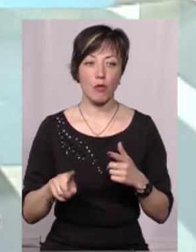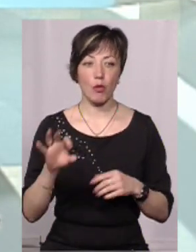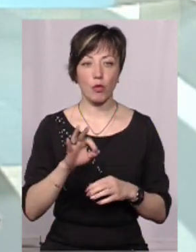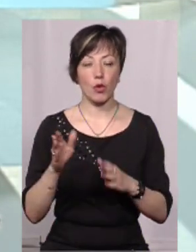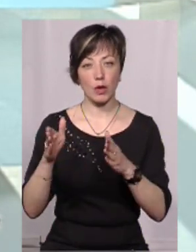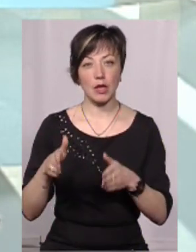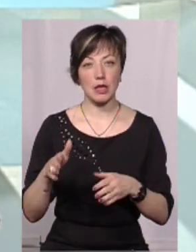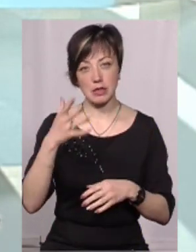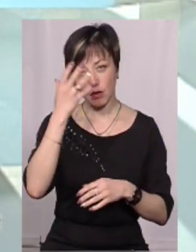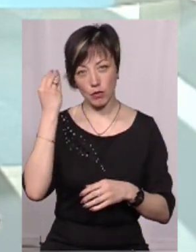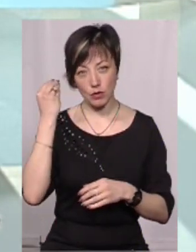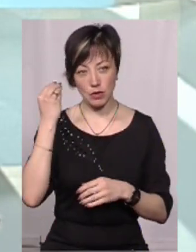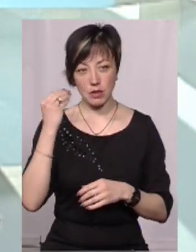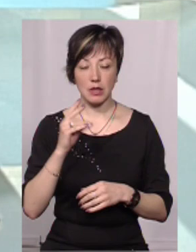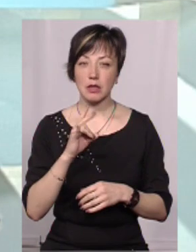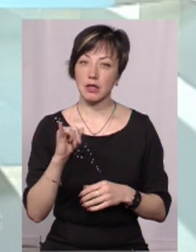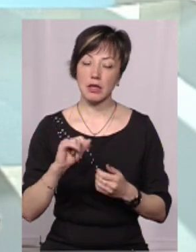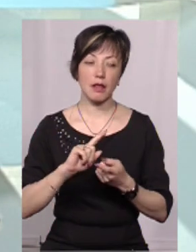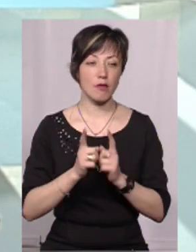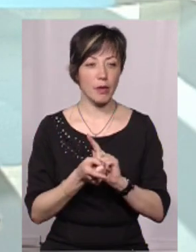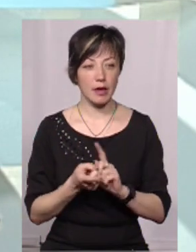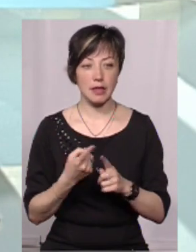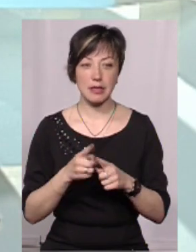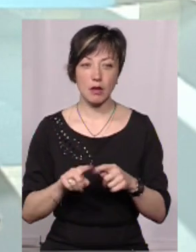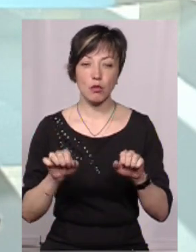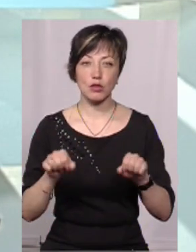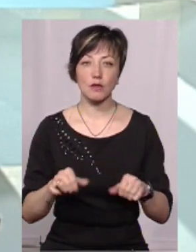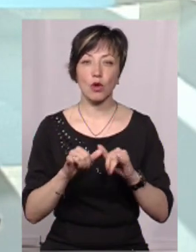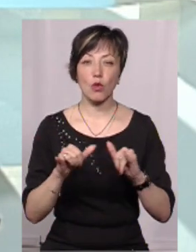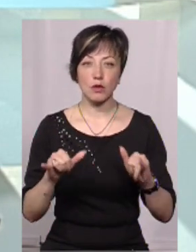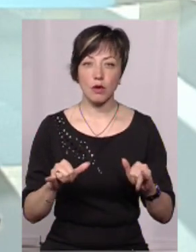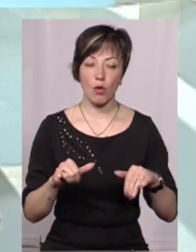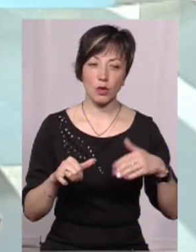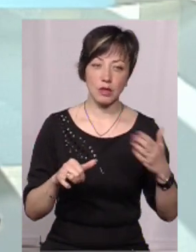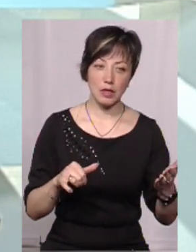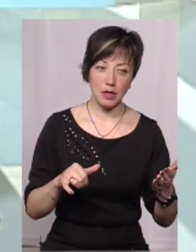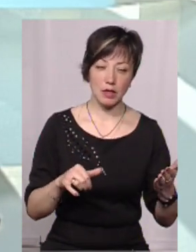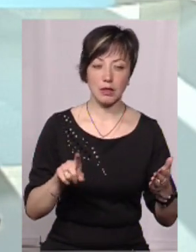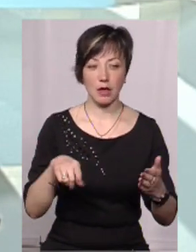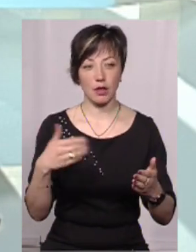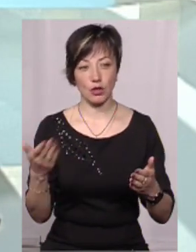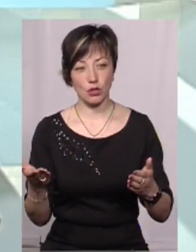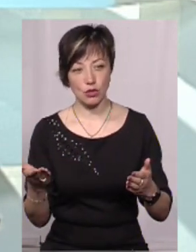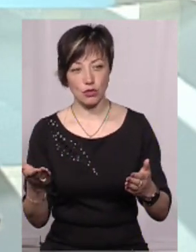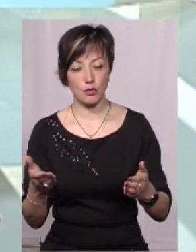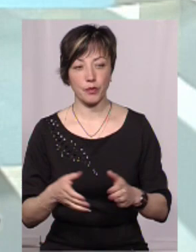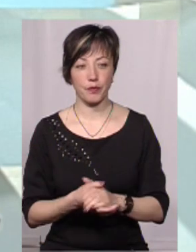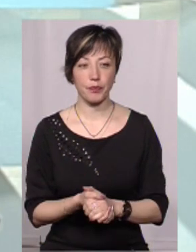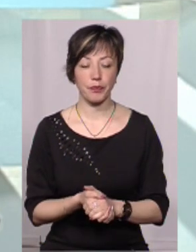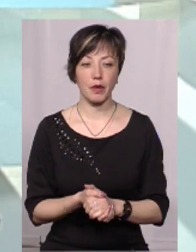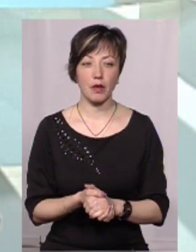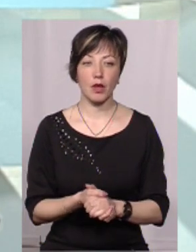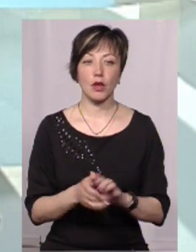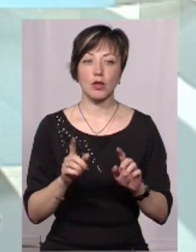забудуться. Та ні, навпаки. Це є можливості для розвитку як однієї сторони, так і іншої сторони.